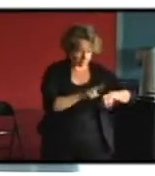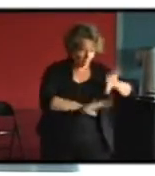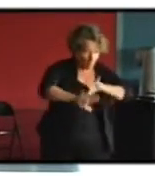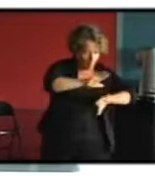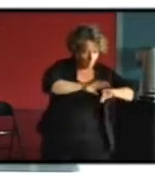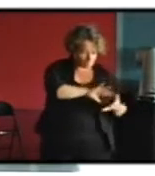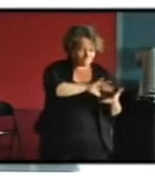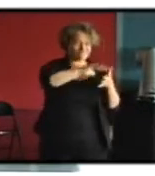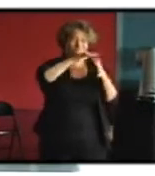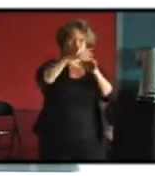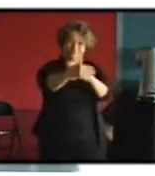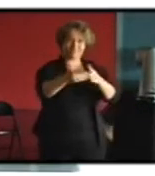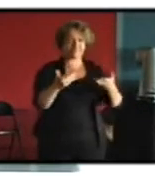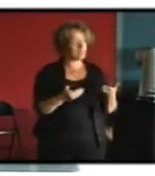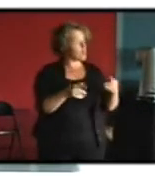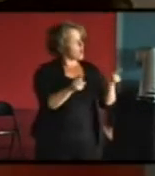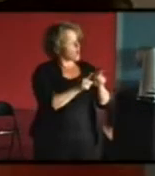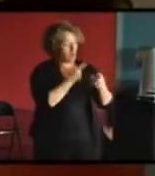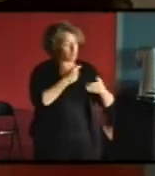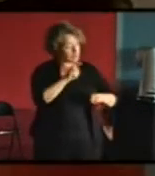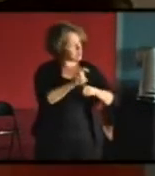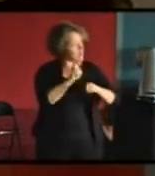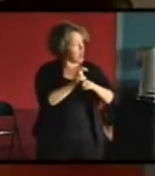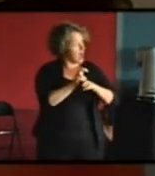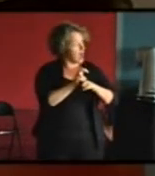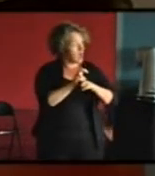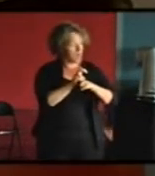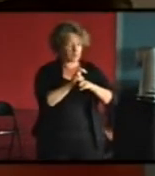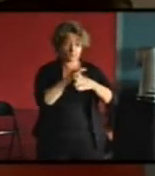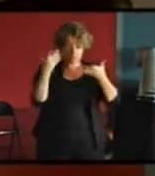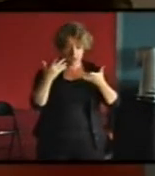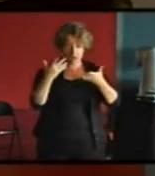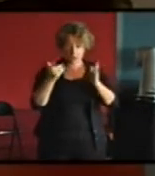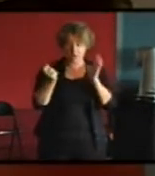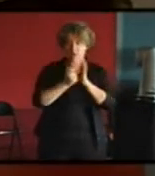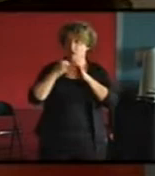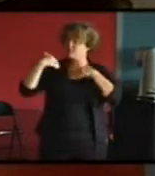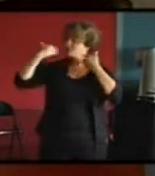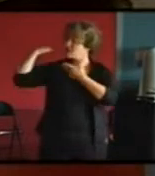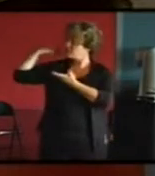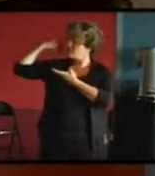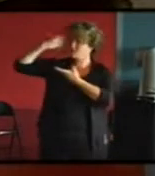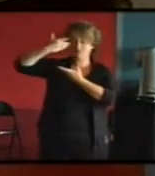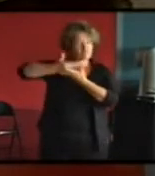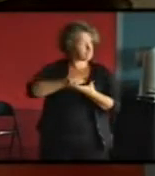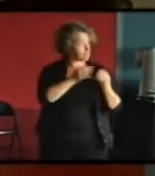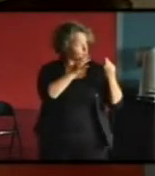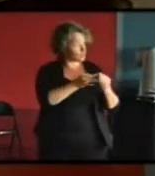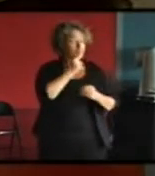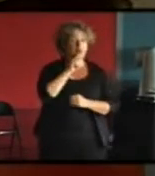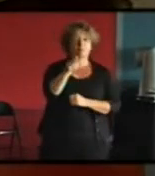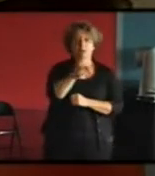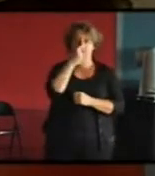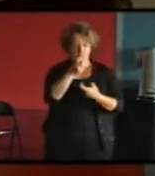il ne pas avoir on l'a conservé en l'actualisant si je comprends bien ce que vous dites oui oui en conservé ça nécessite une